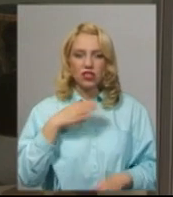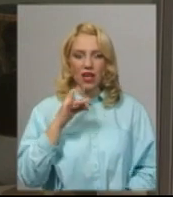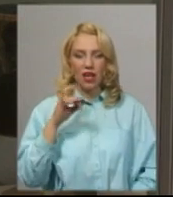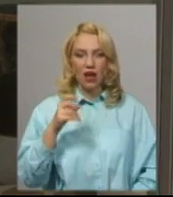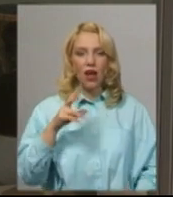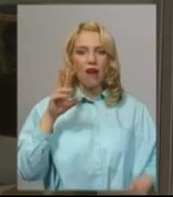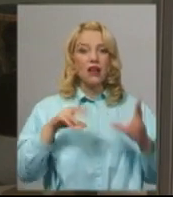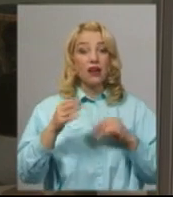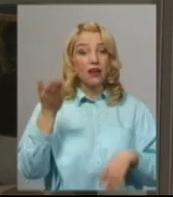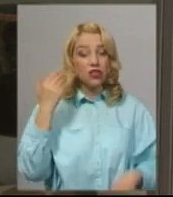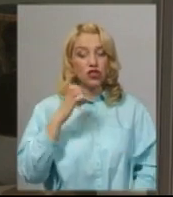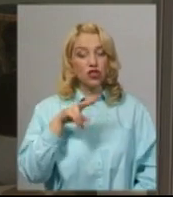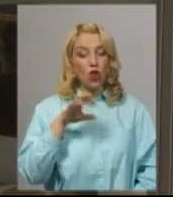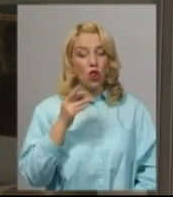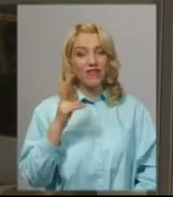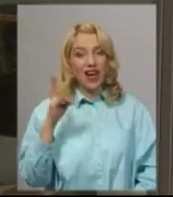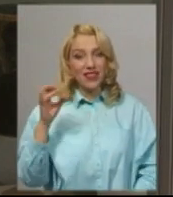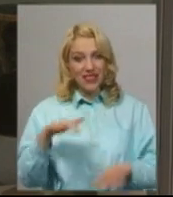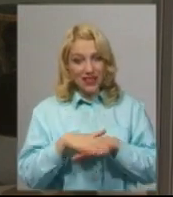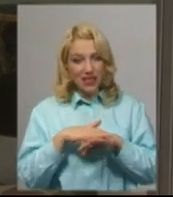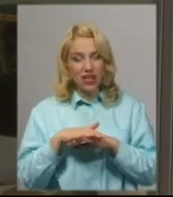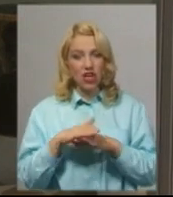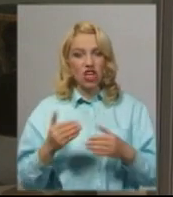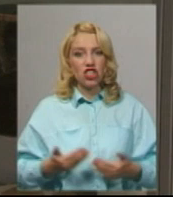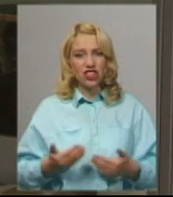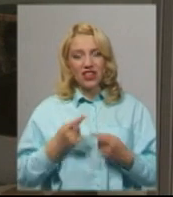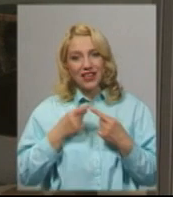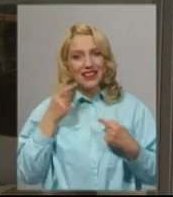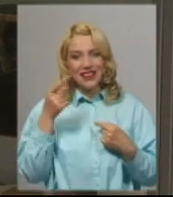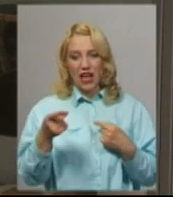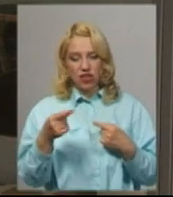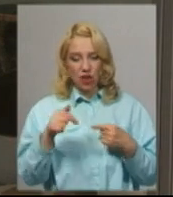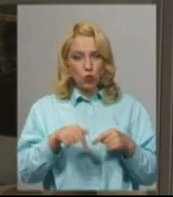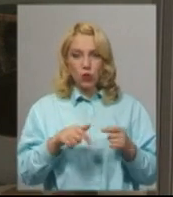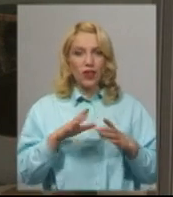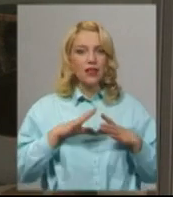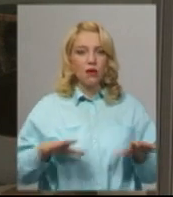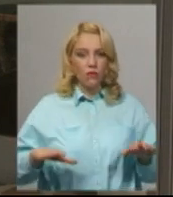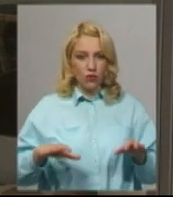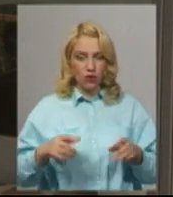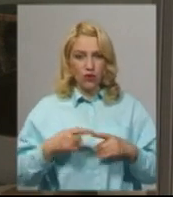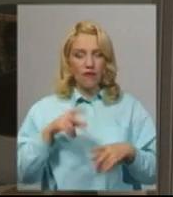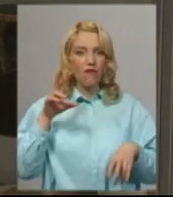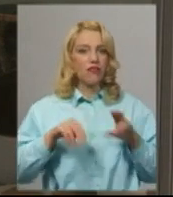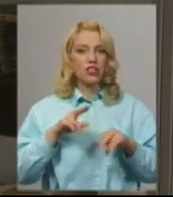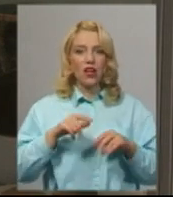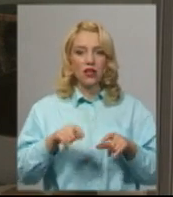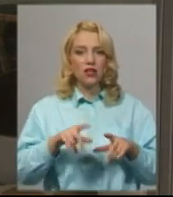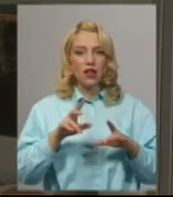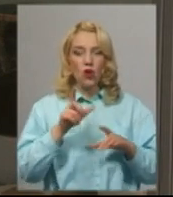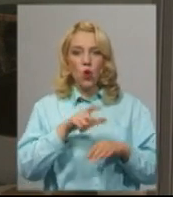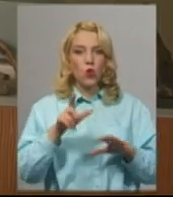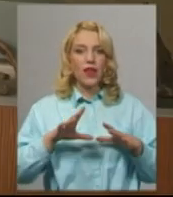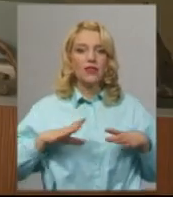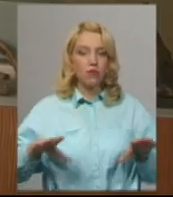славяни жили далі на схід, тобто вони цю територію в середній течії Дністра, вони ними не було